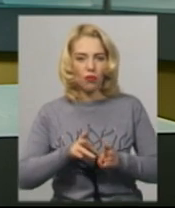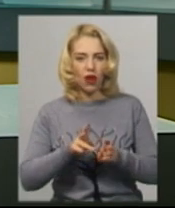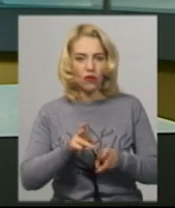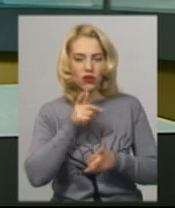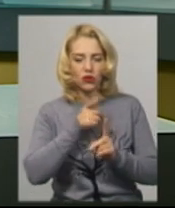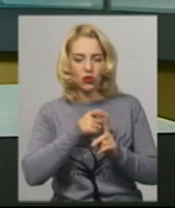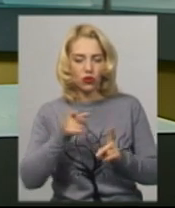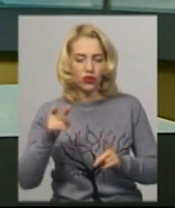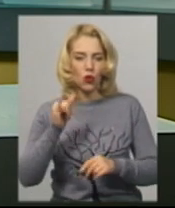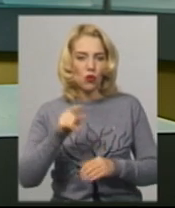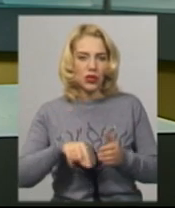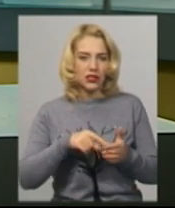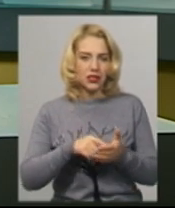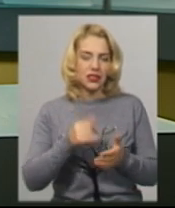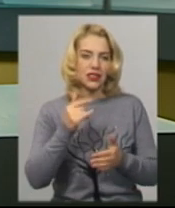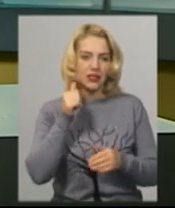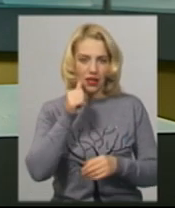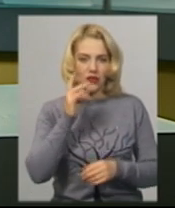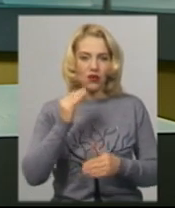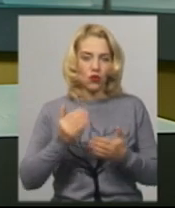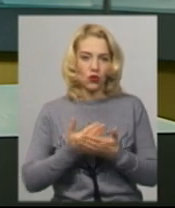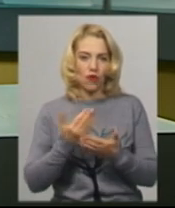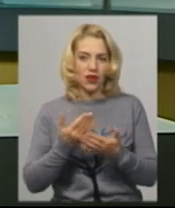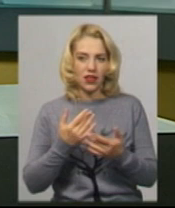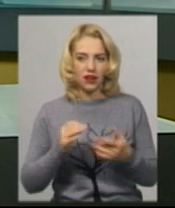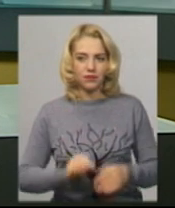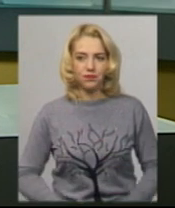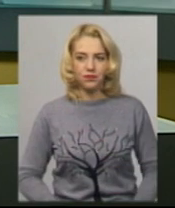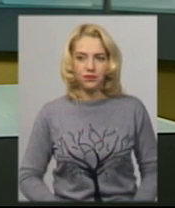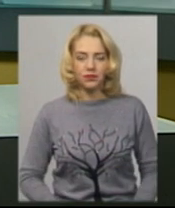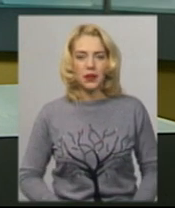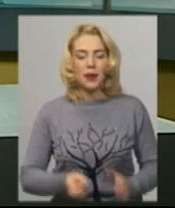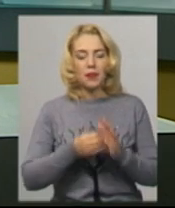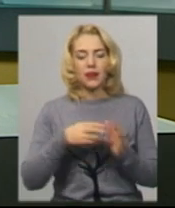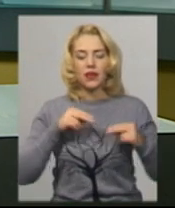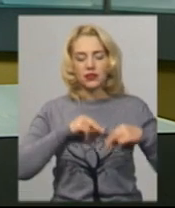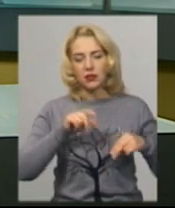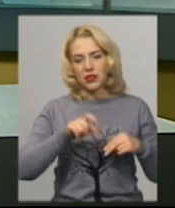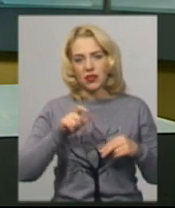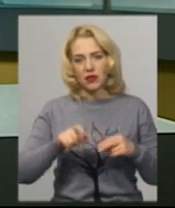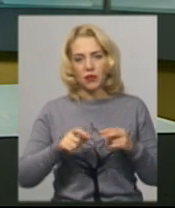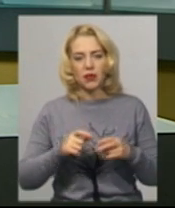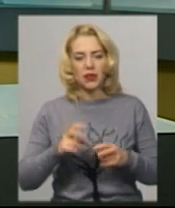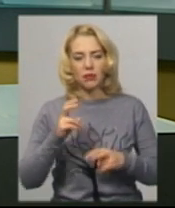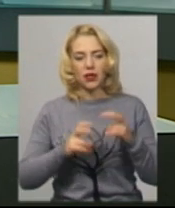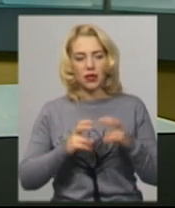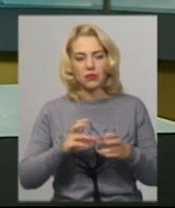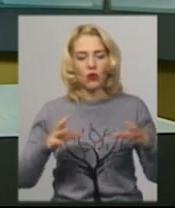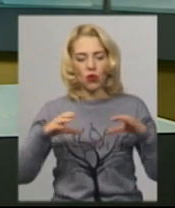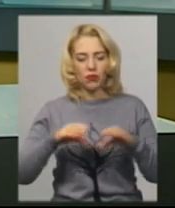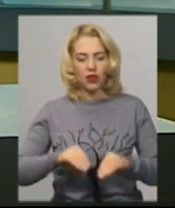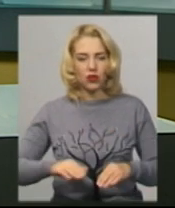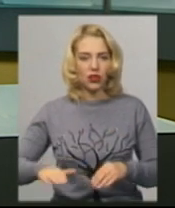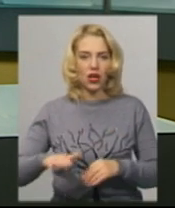Про це завтра у наших випусках новин. 15 працівників підприємства «Об'єднання громадян» Хмельницьке учбово